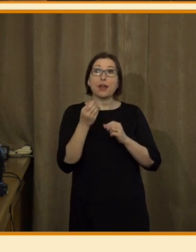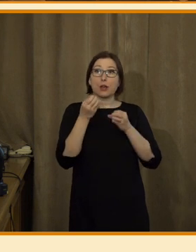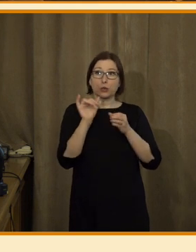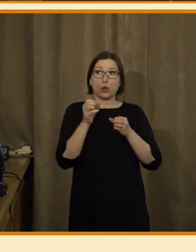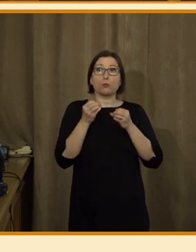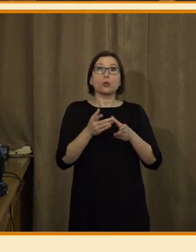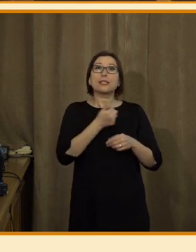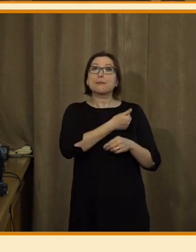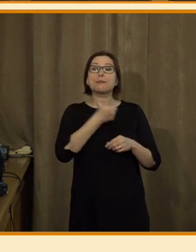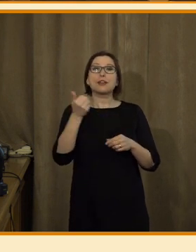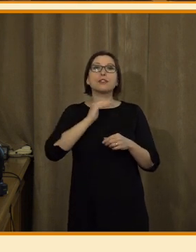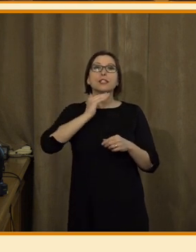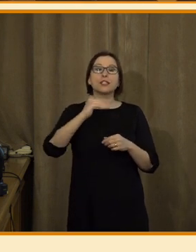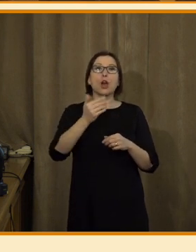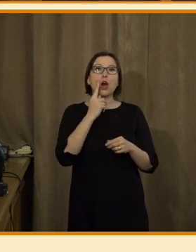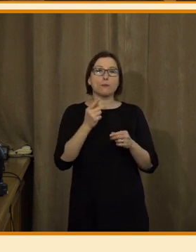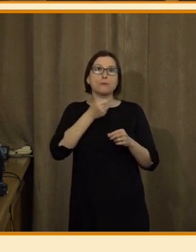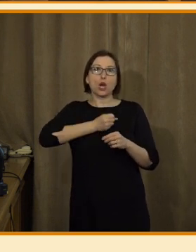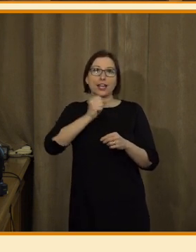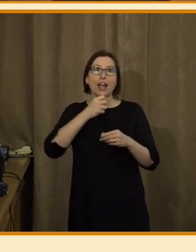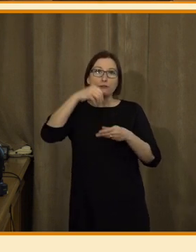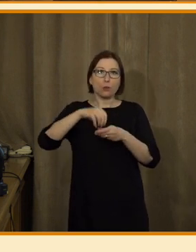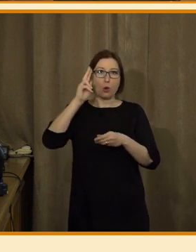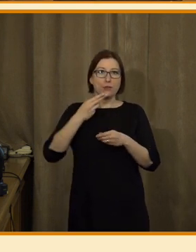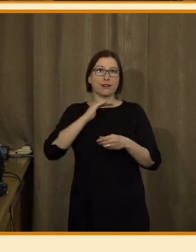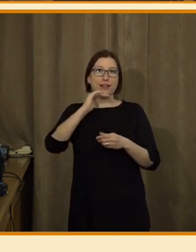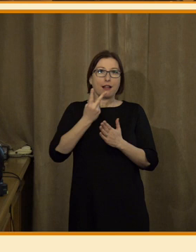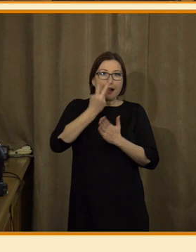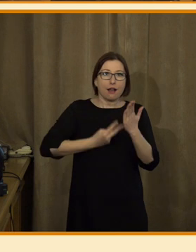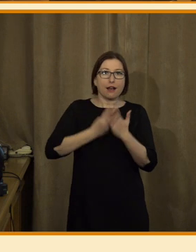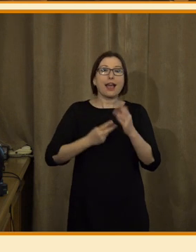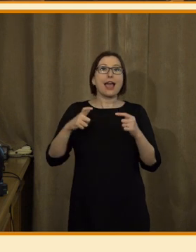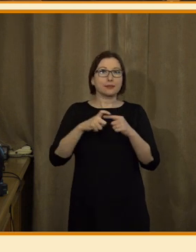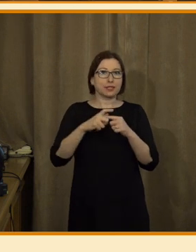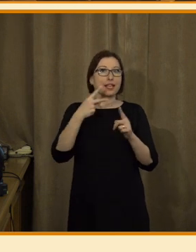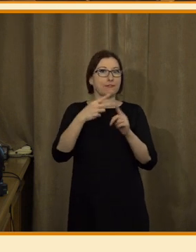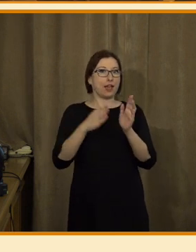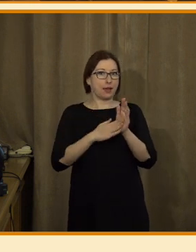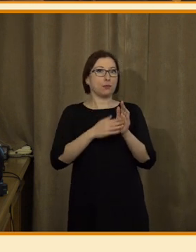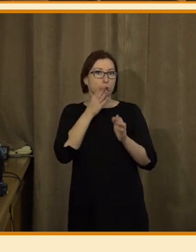pustím, jak zněl první syntetický moderátor v České republice a ve střední Evropě na Radio Express FM.